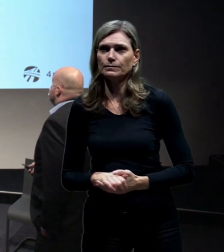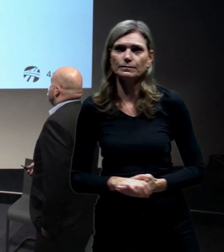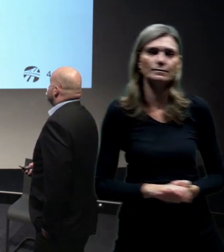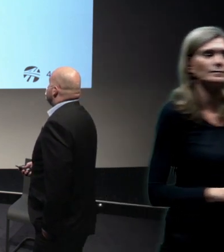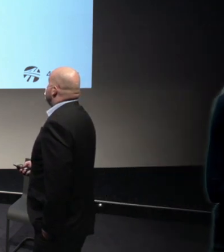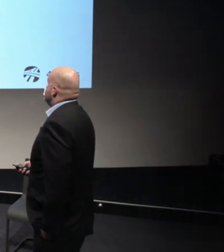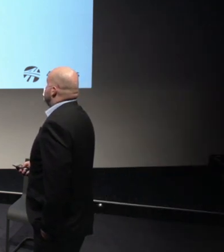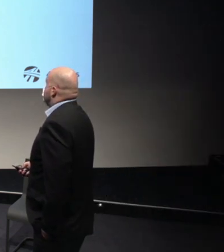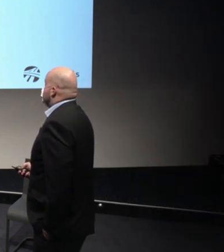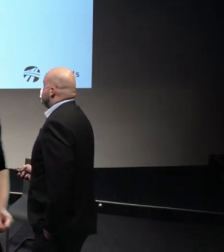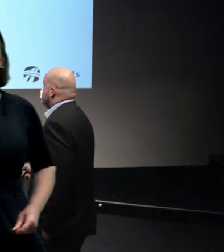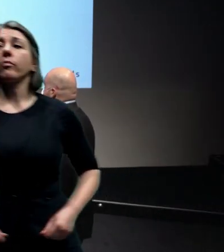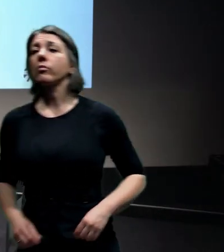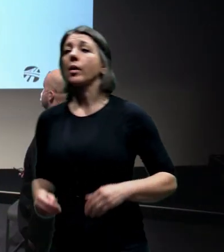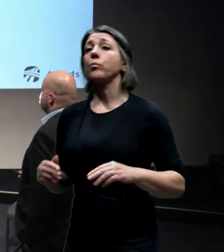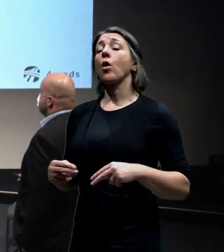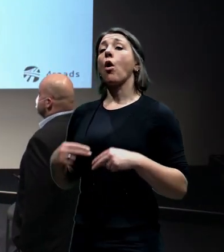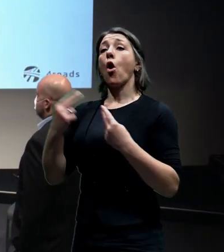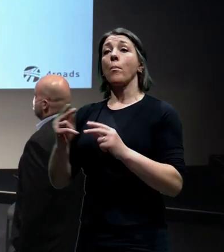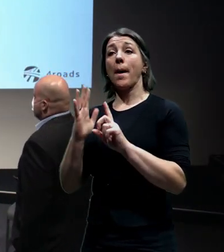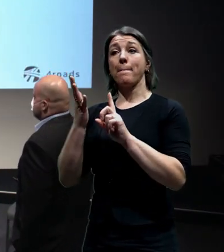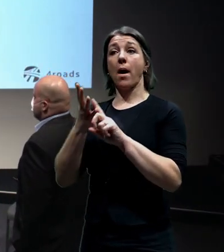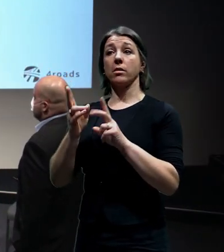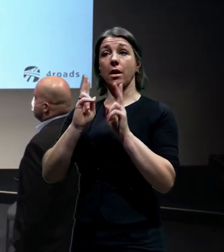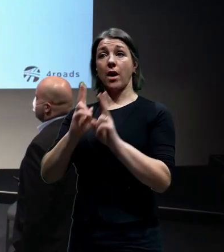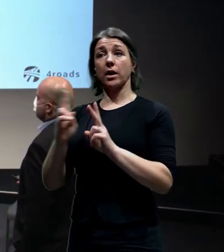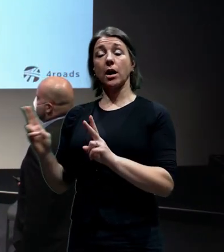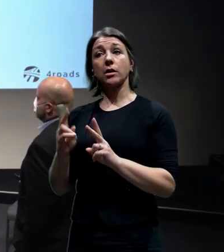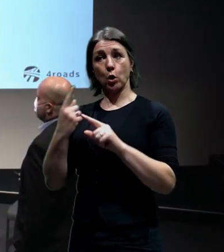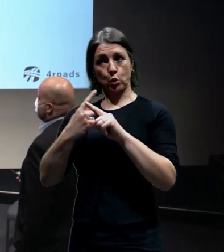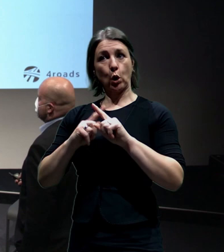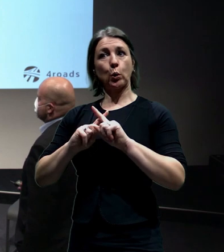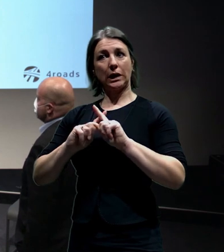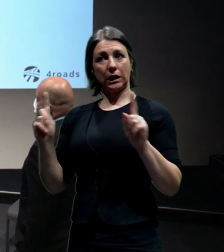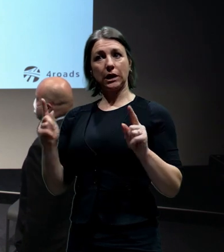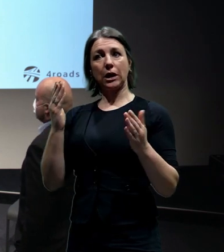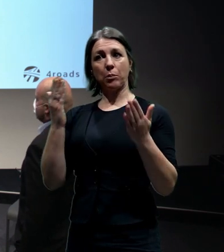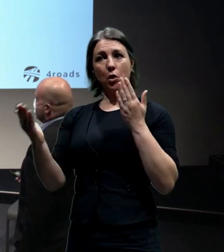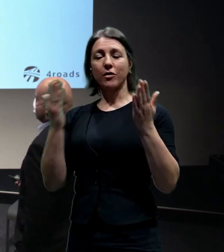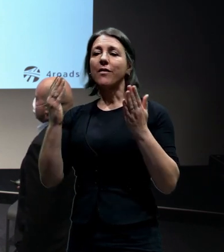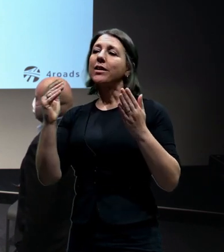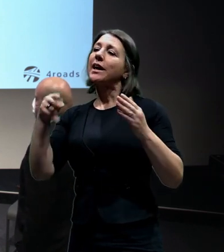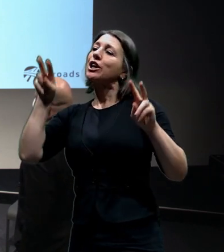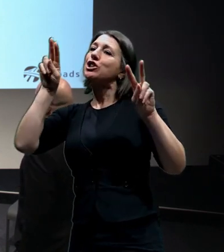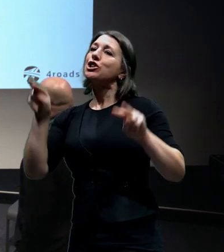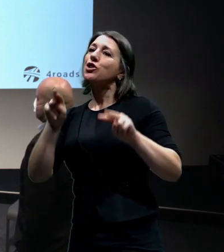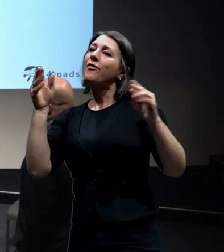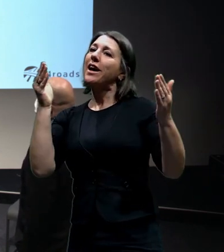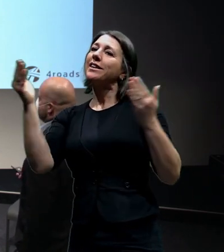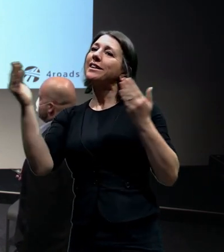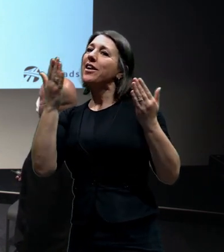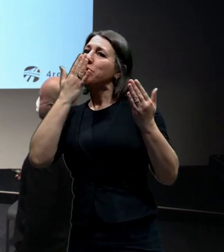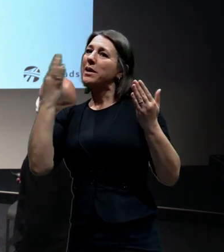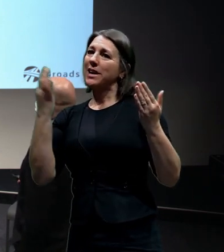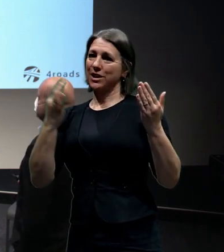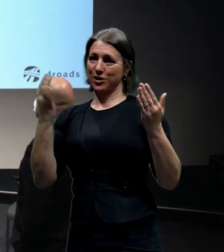Varianta 5. Tady už je zajímavý ten detail těch křižovatek. Tady v tu